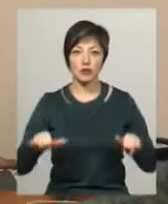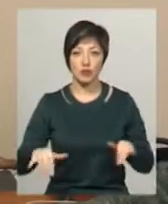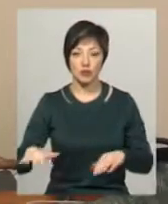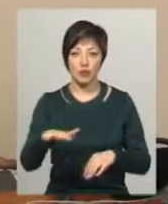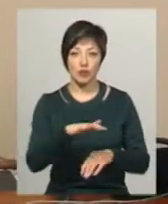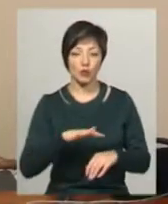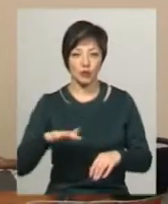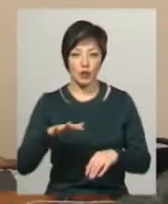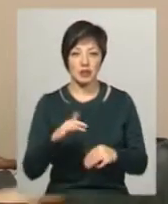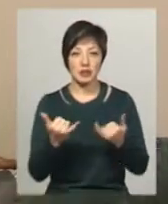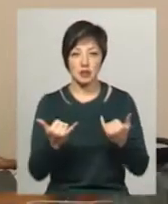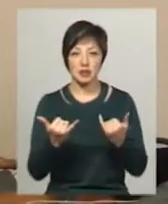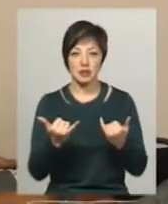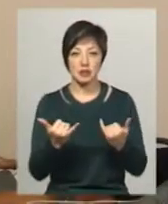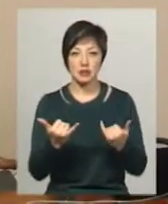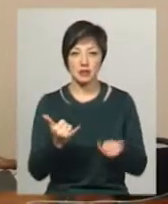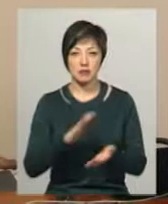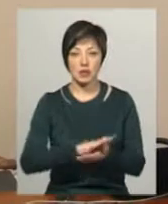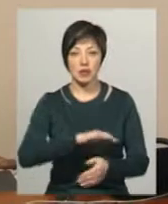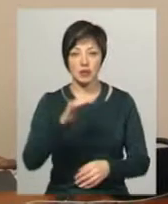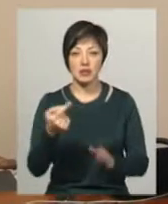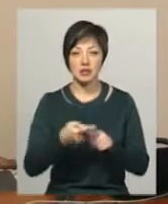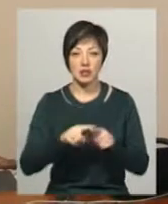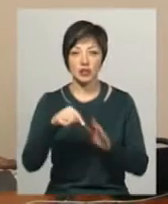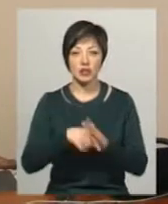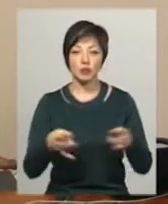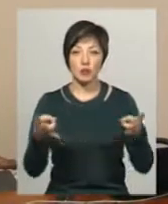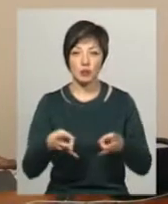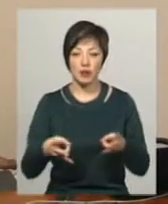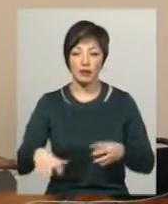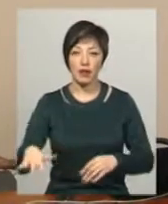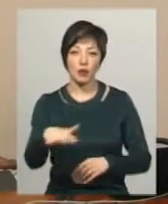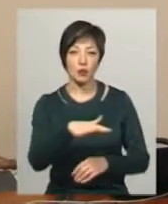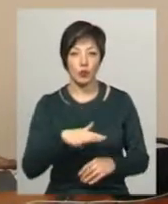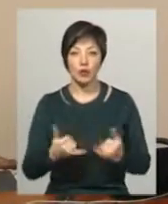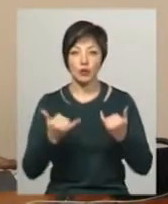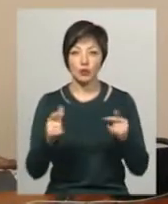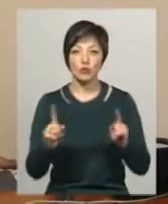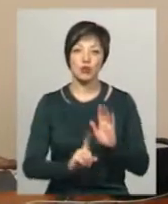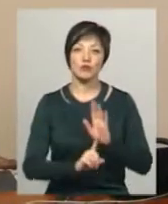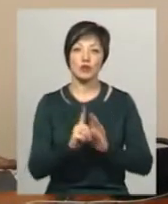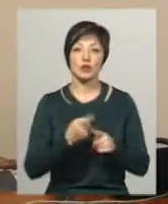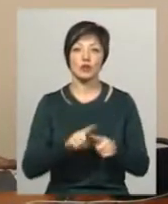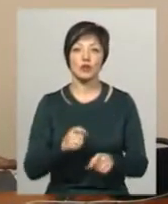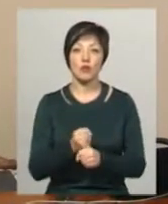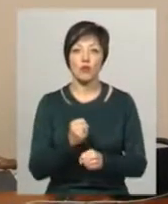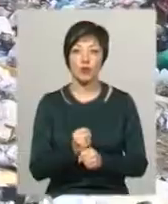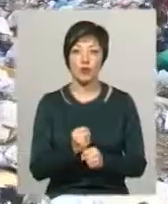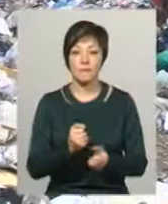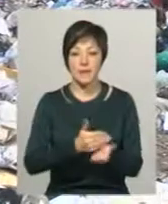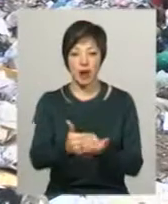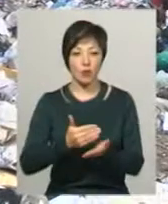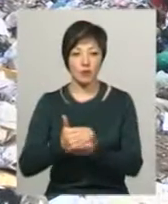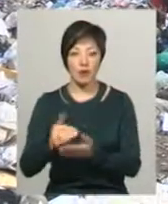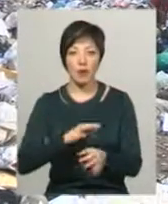територію, на яке зараз фізично знаходиться сміття. Це означає, що нам потрібна територія, щоб розпочати цю роботу, перекультуватися.